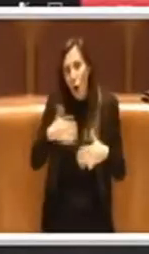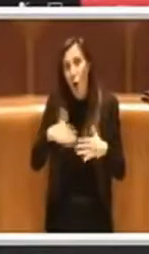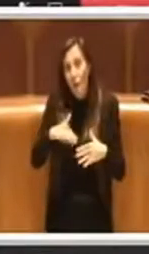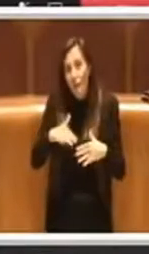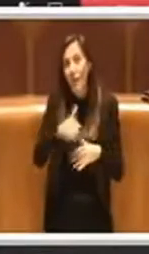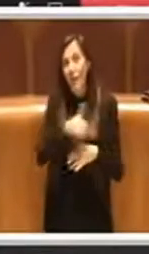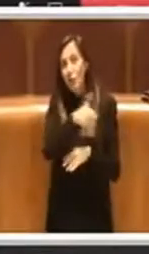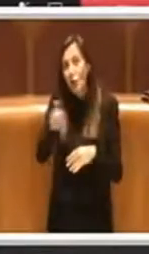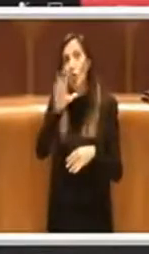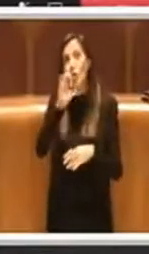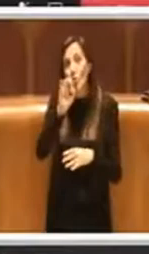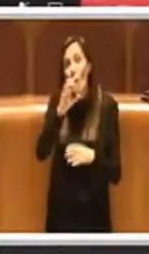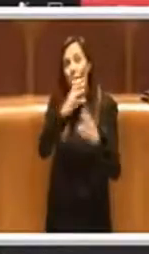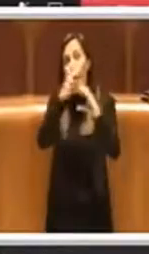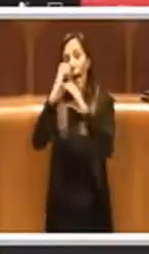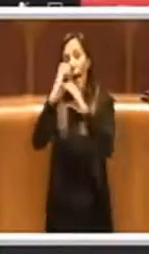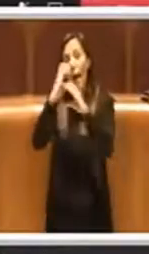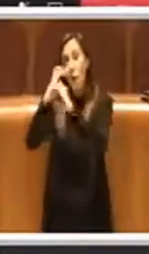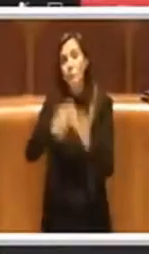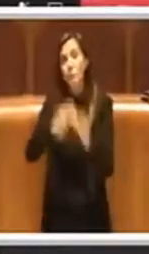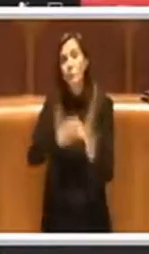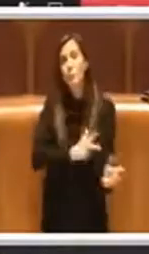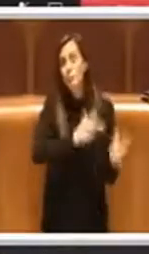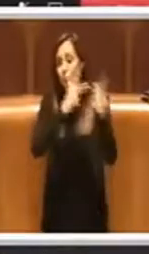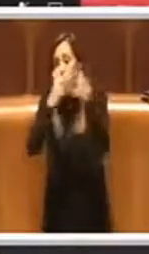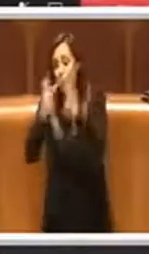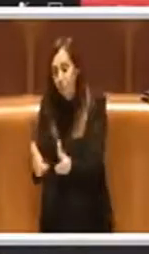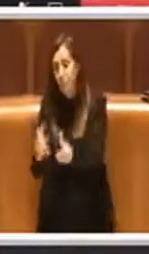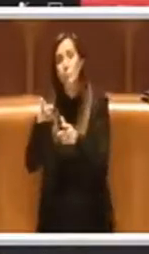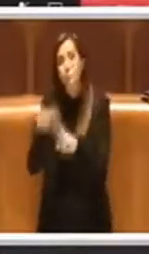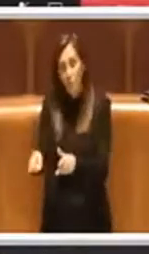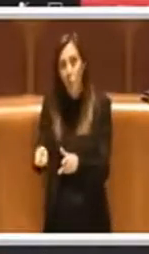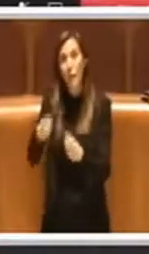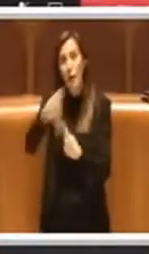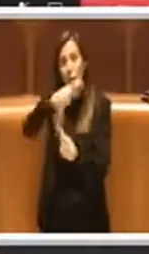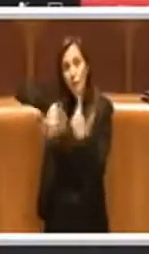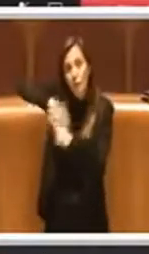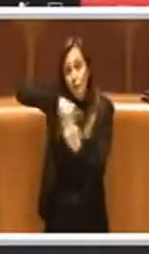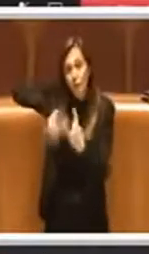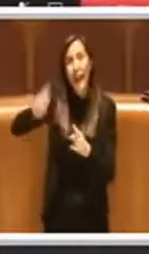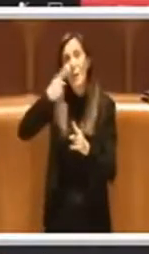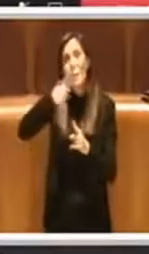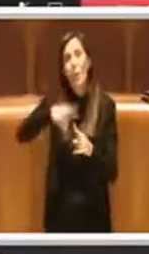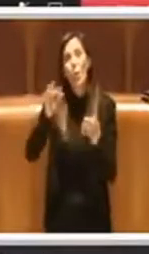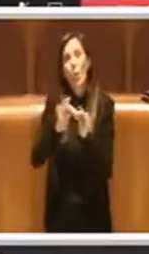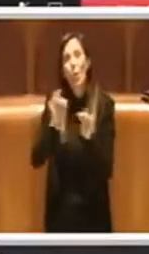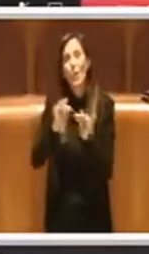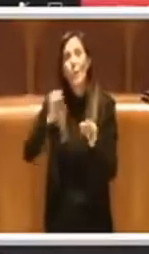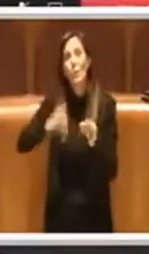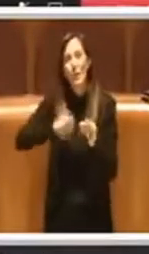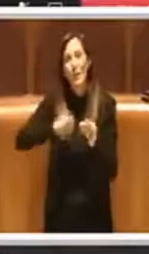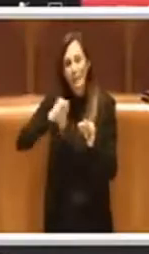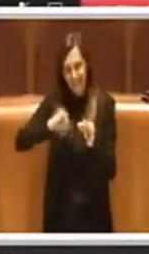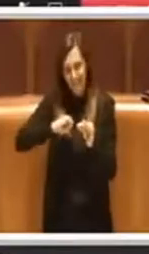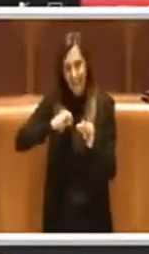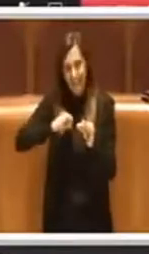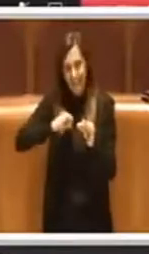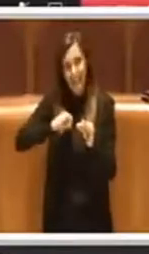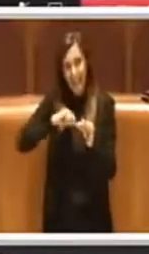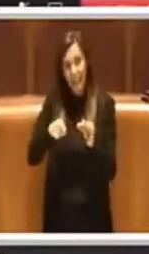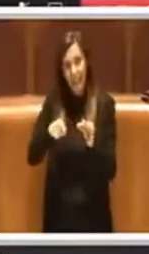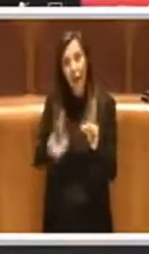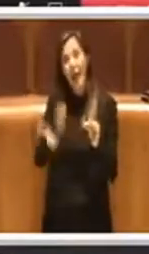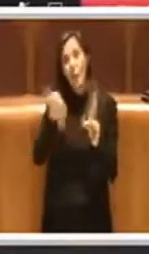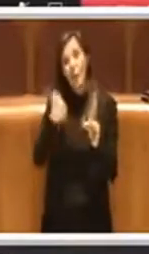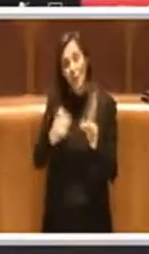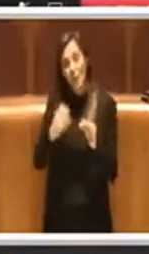autobus e dopodiché a quel punto con il concordato preventivo in continuità è stato possibile acquistare